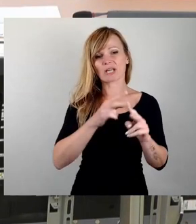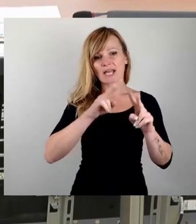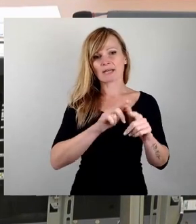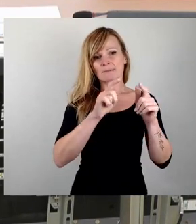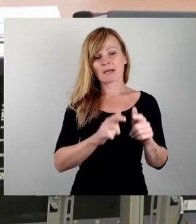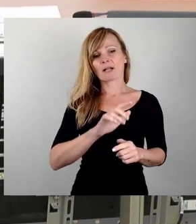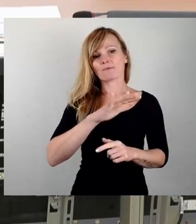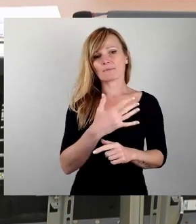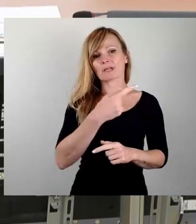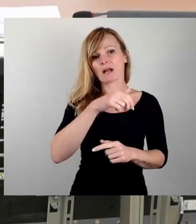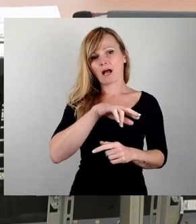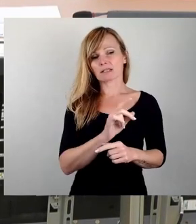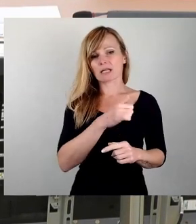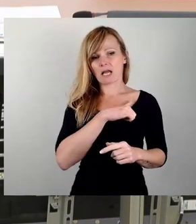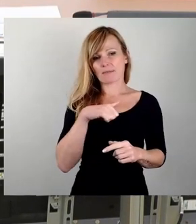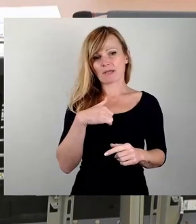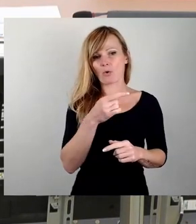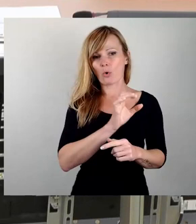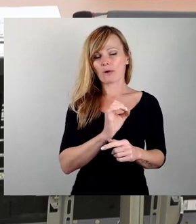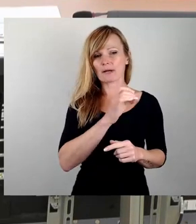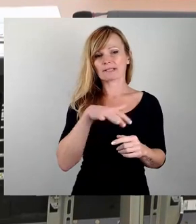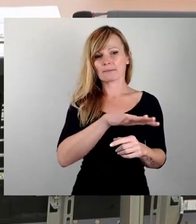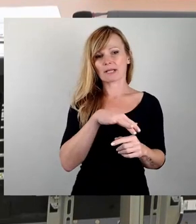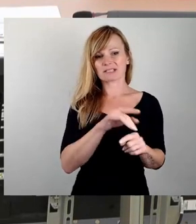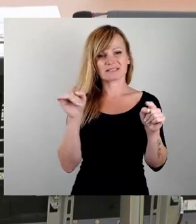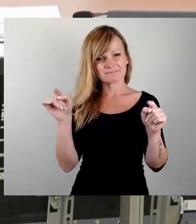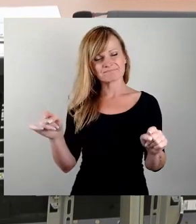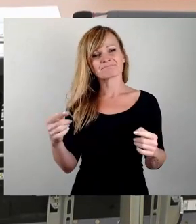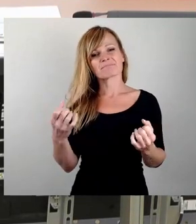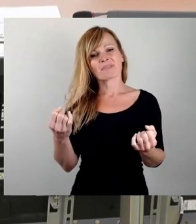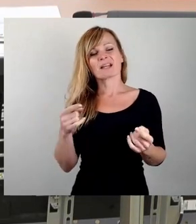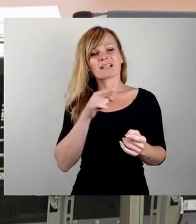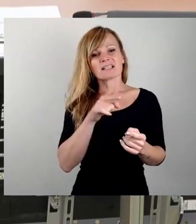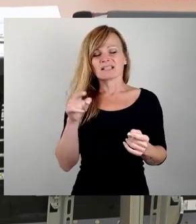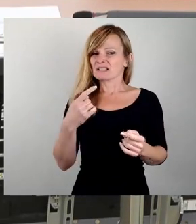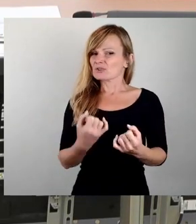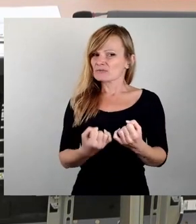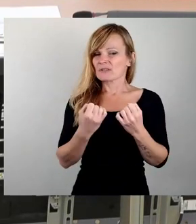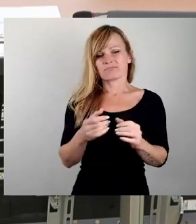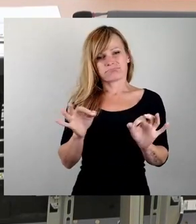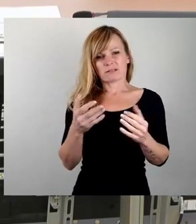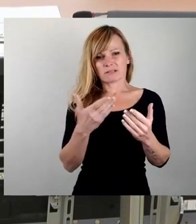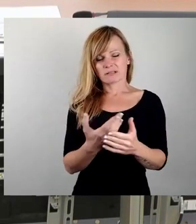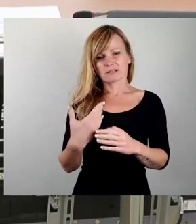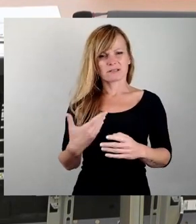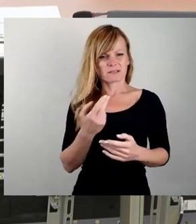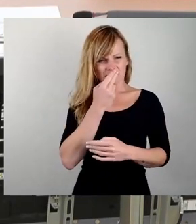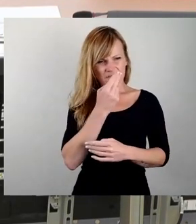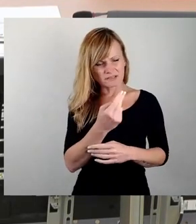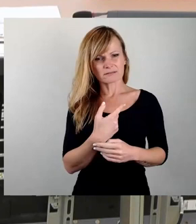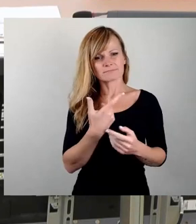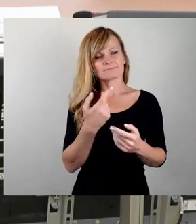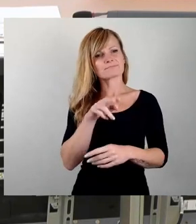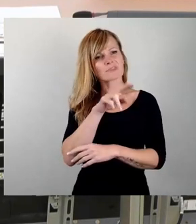Olbrichplatz handelt es sich um änderungskulturell schwierige Orte, die verstören, zum Nachdenken einladen, ja vielleicht